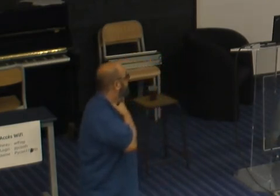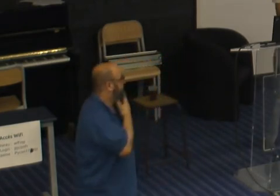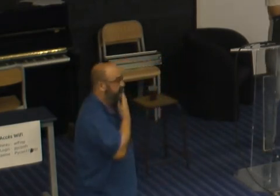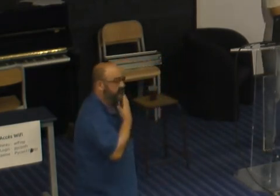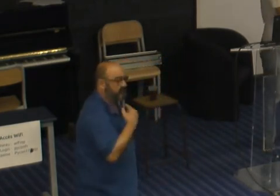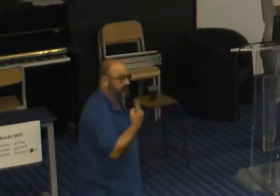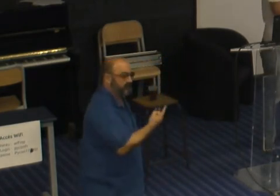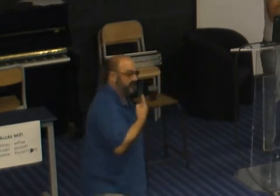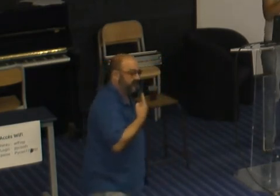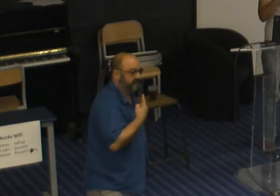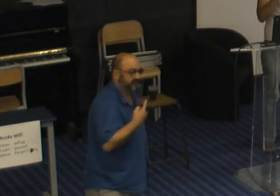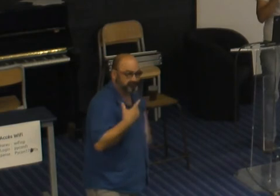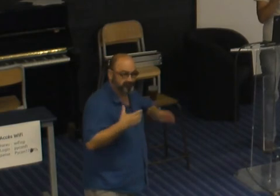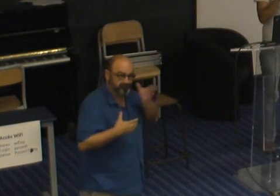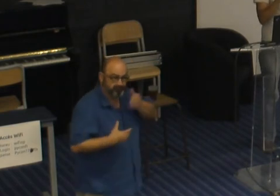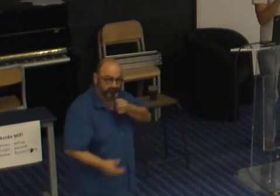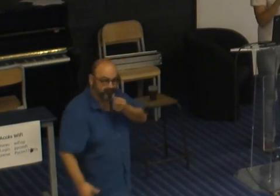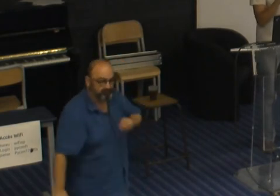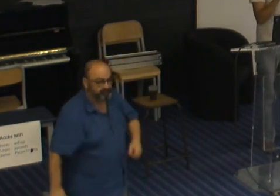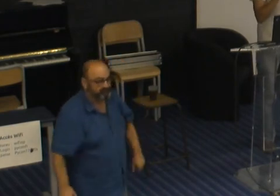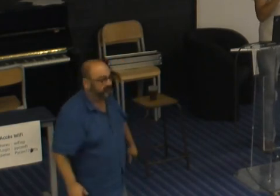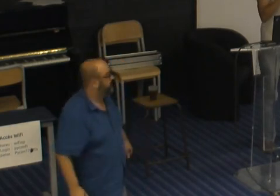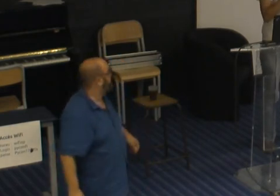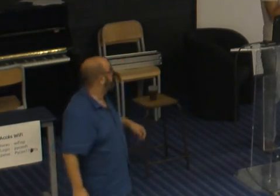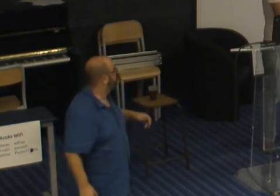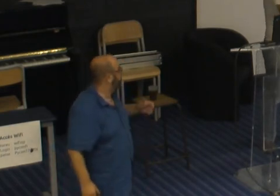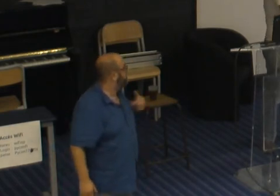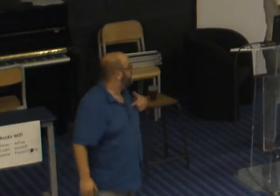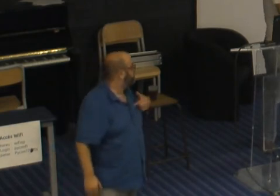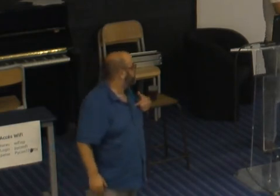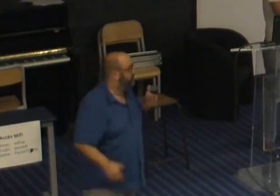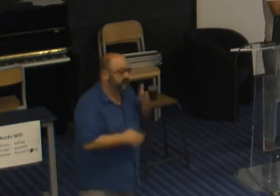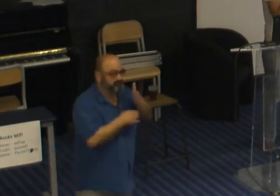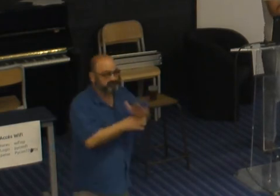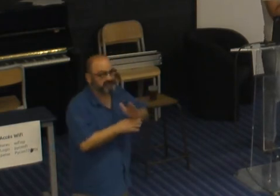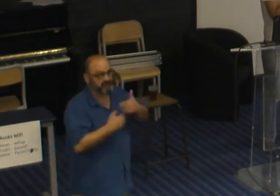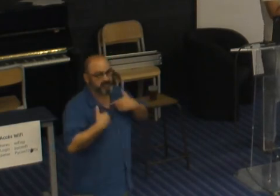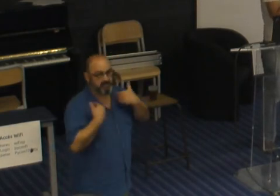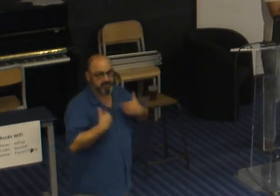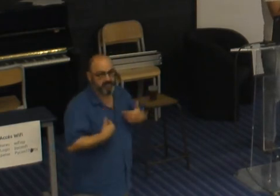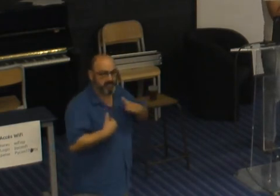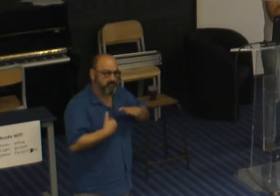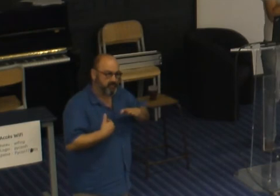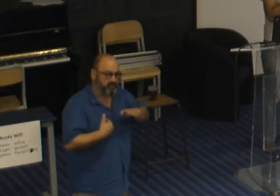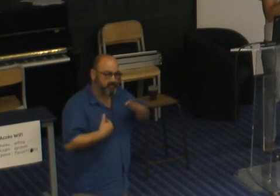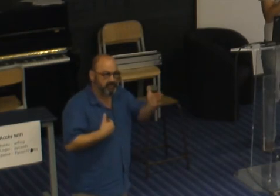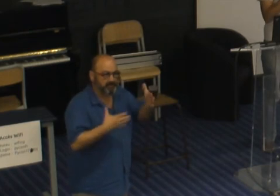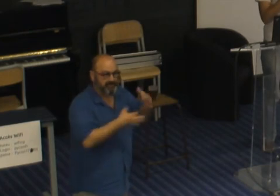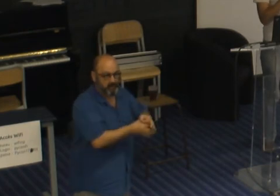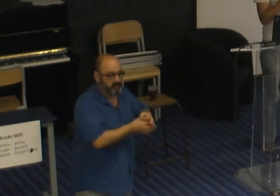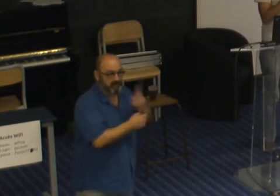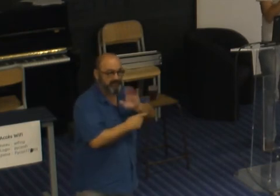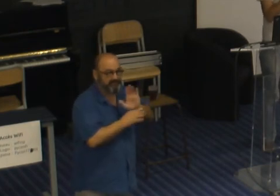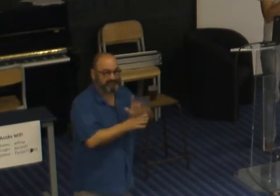bonjour à tous vous m'entendez bien donc moi je me présente aussi en tant que membre d'une autre minorité qui est pas